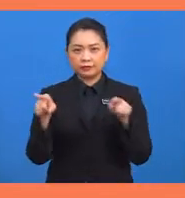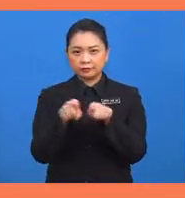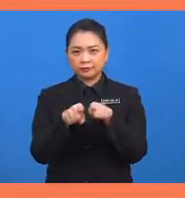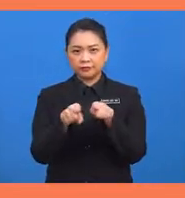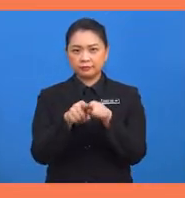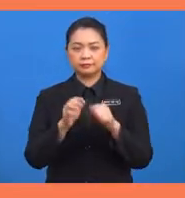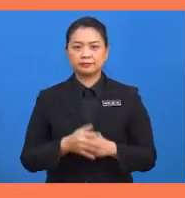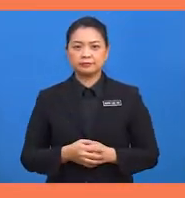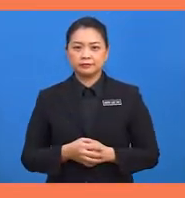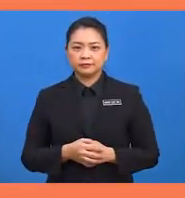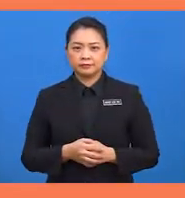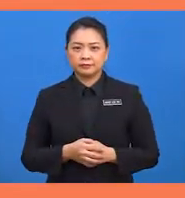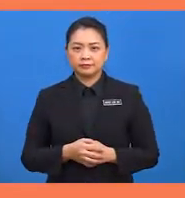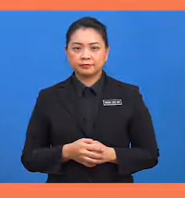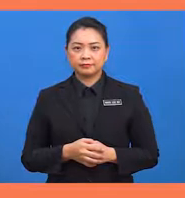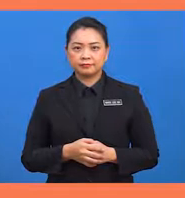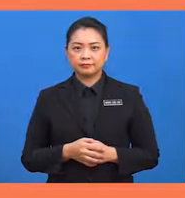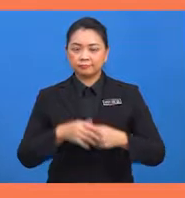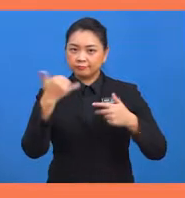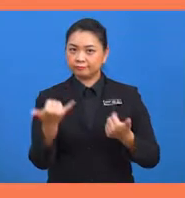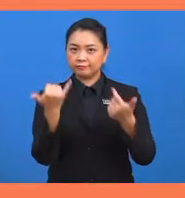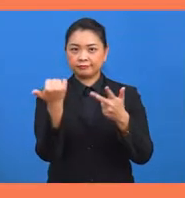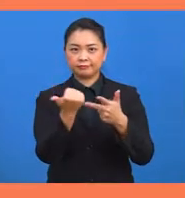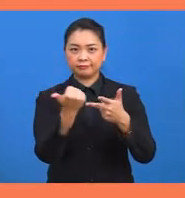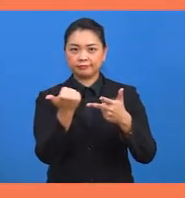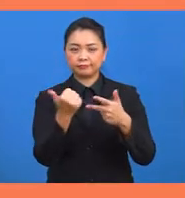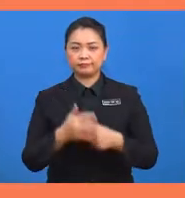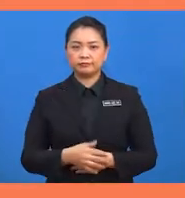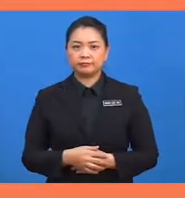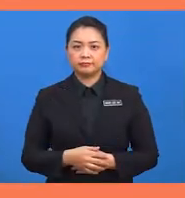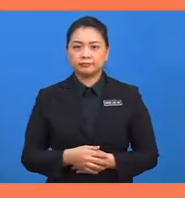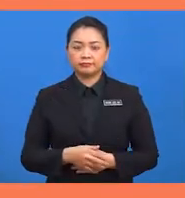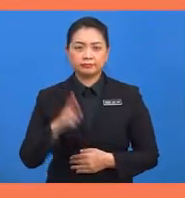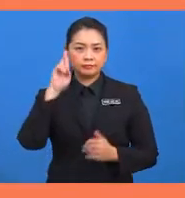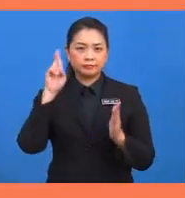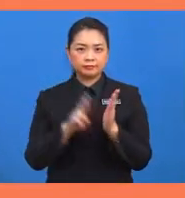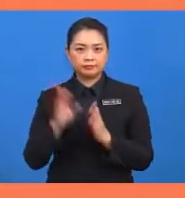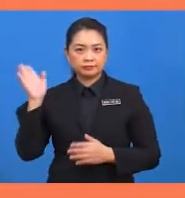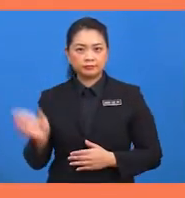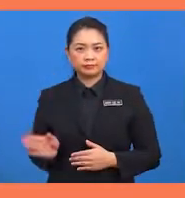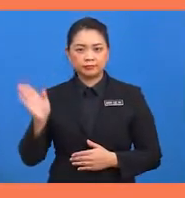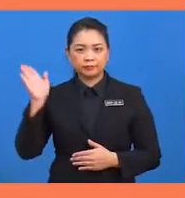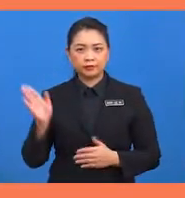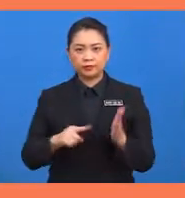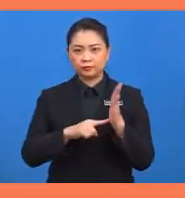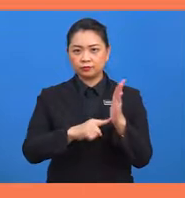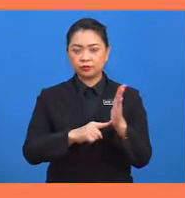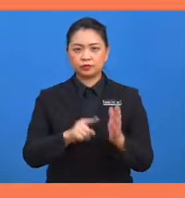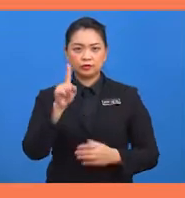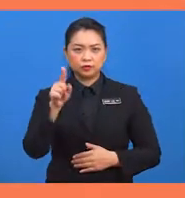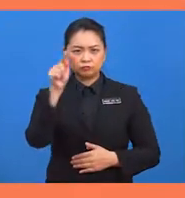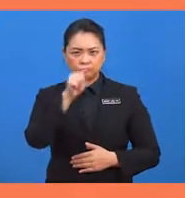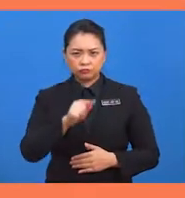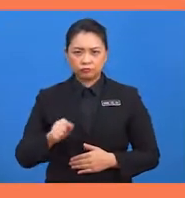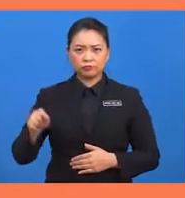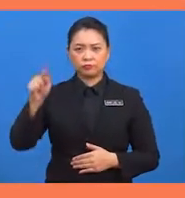Soalan yang ketiga. ketiga. Deraja ini menunjukkan satu bulatan